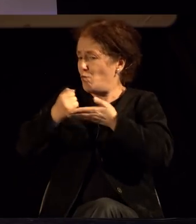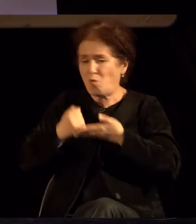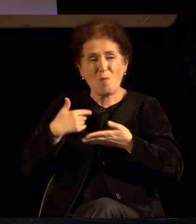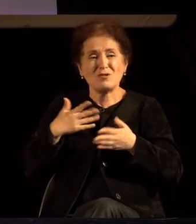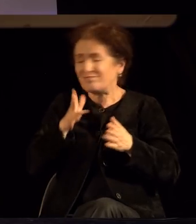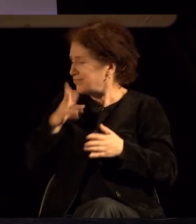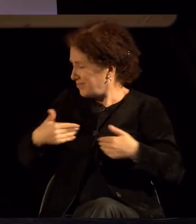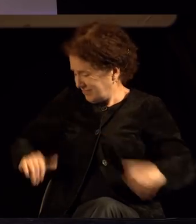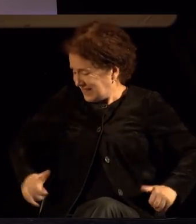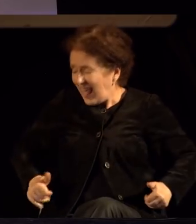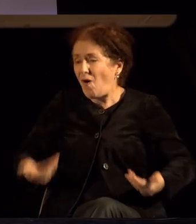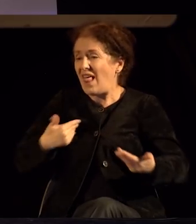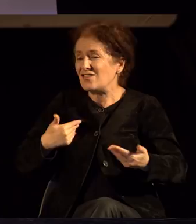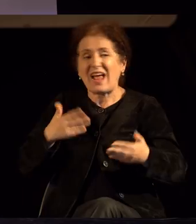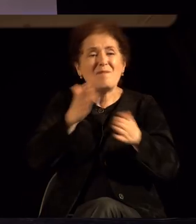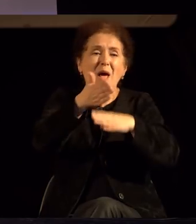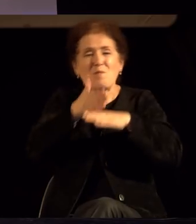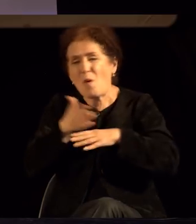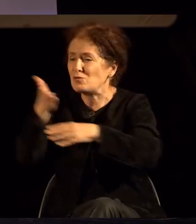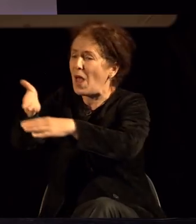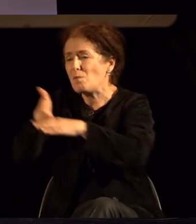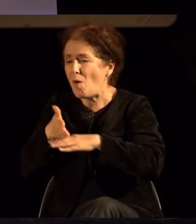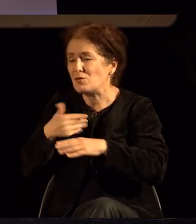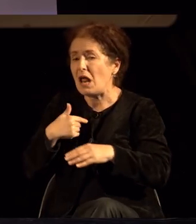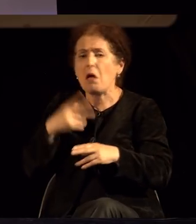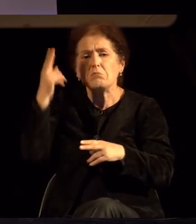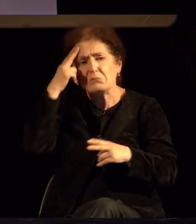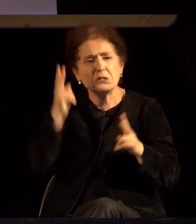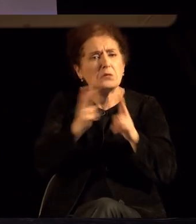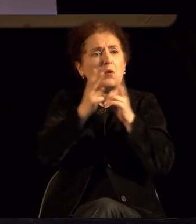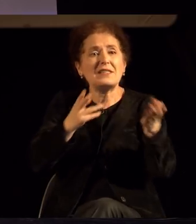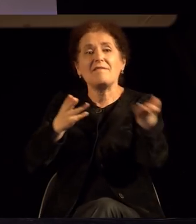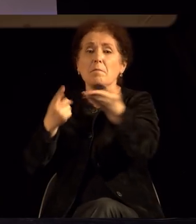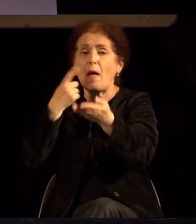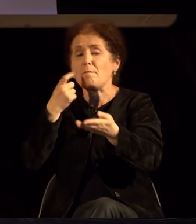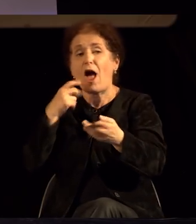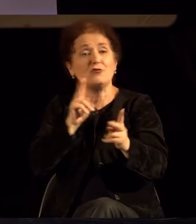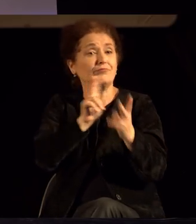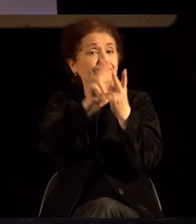значи, на оѓем начин, ето така запознавам кавалерин, или?